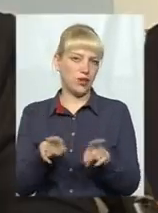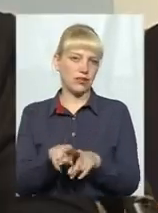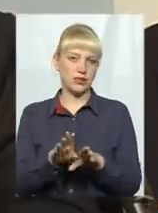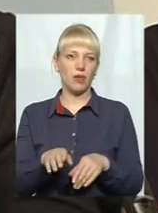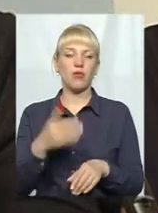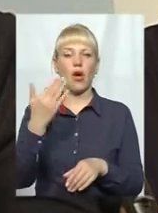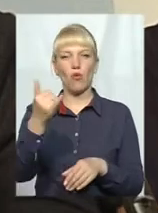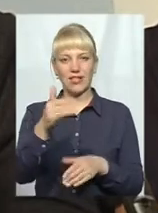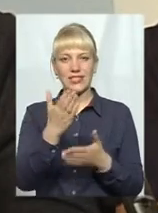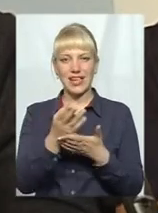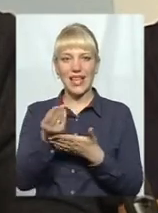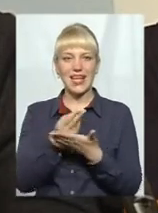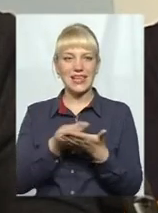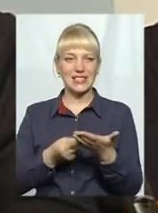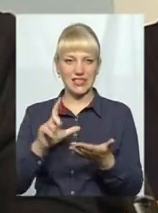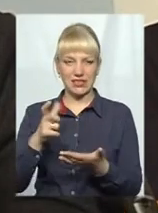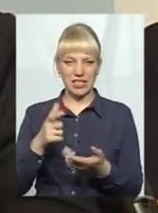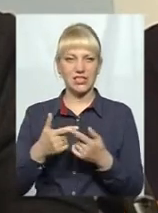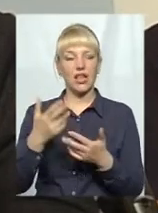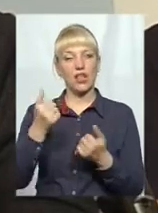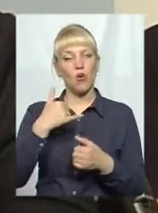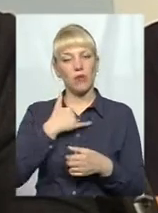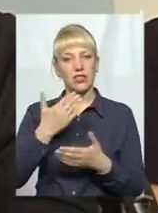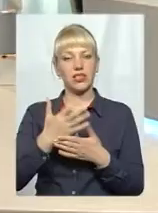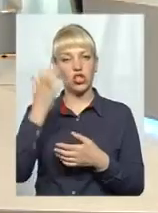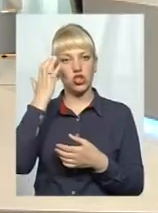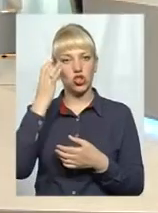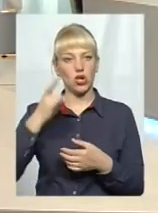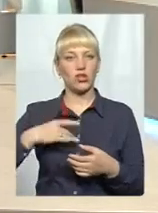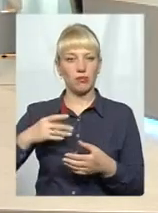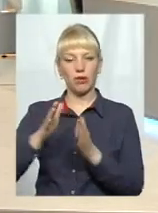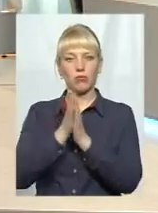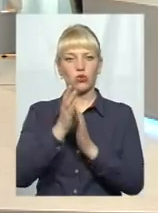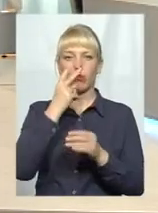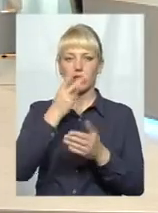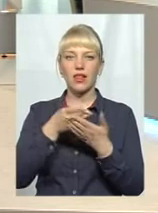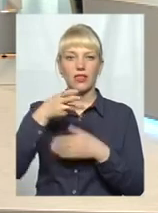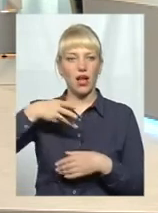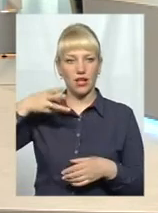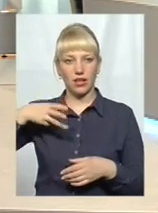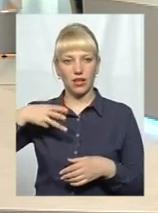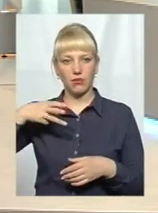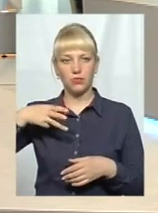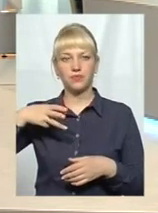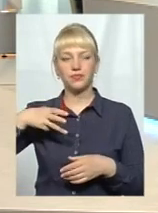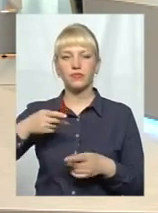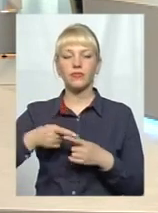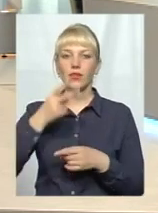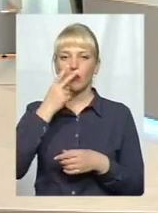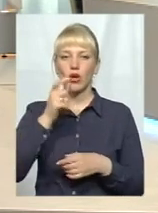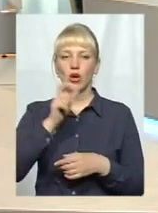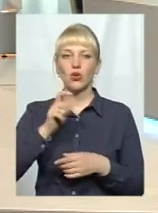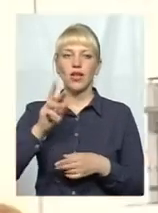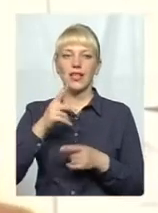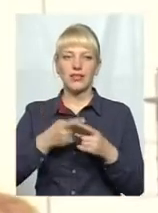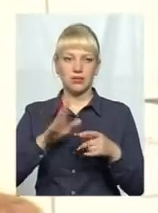бачу, там є ескізи, але чорно-білі, так? в чорно-білі. Але все одно покажіть, будь ласка, камеру, можливо, так покажемо хмельничанам, як вони мають